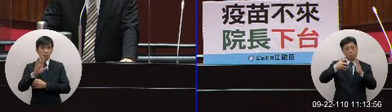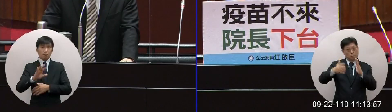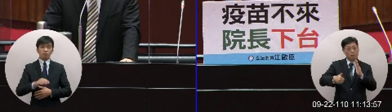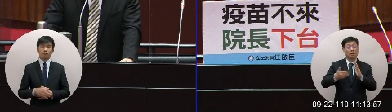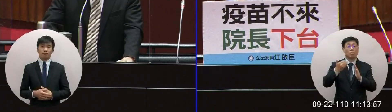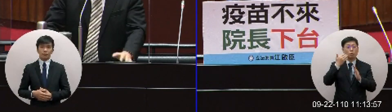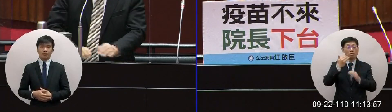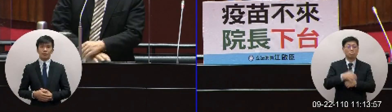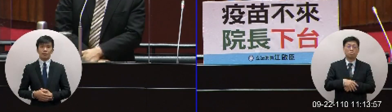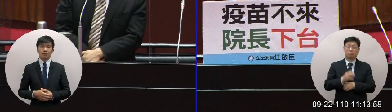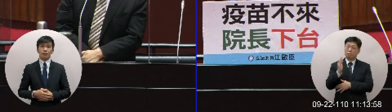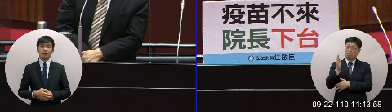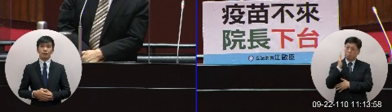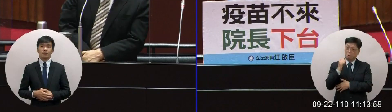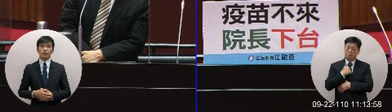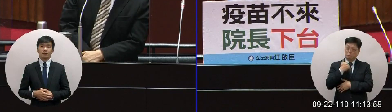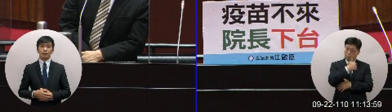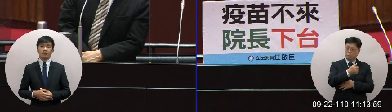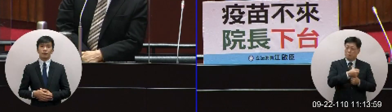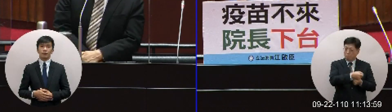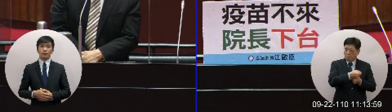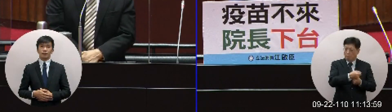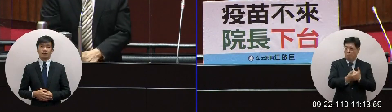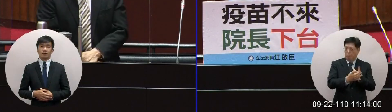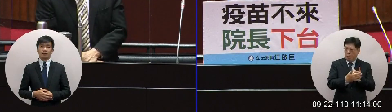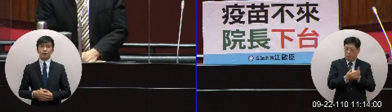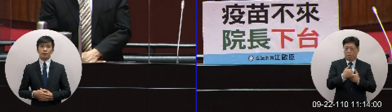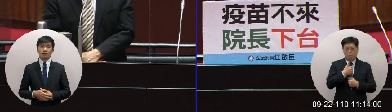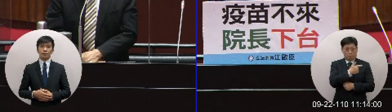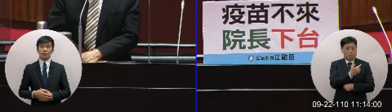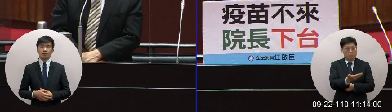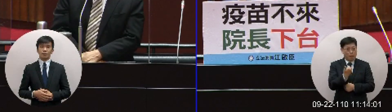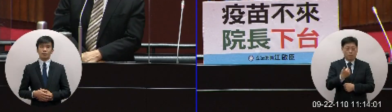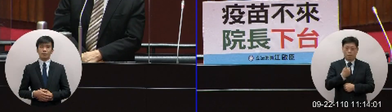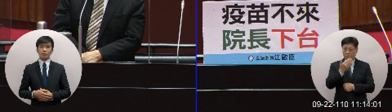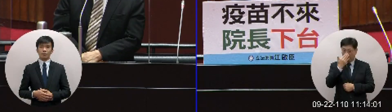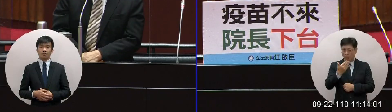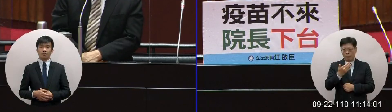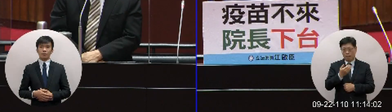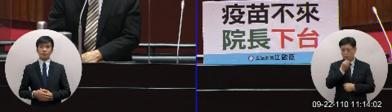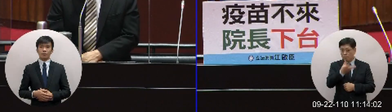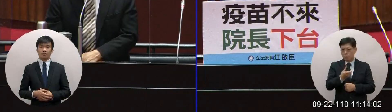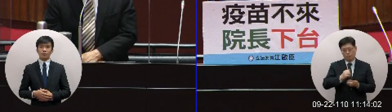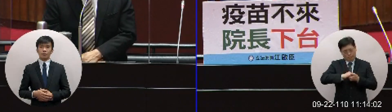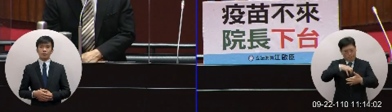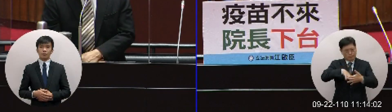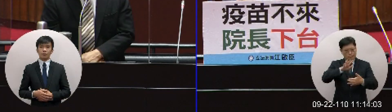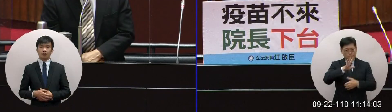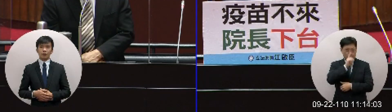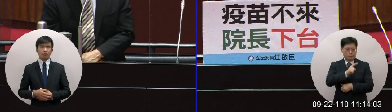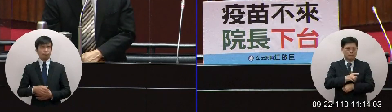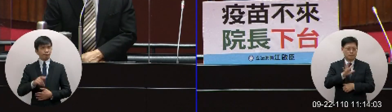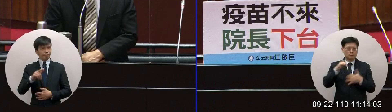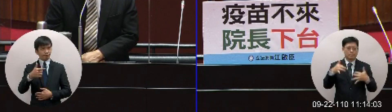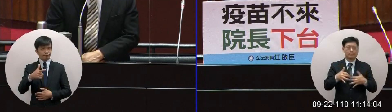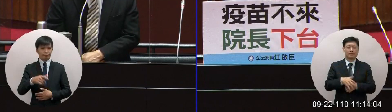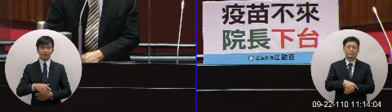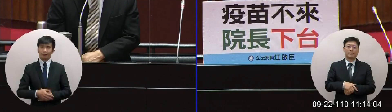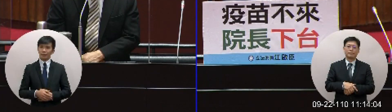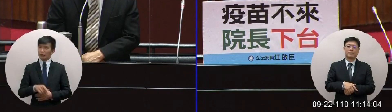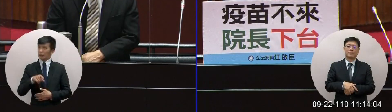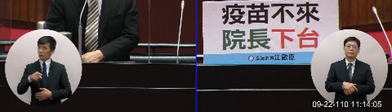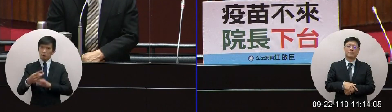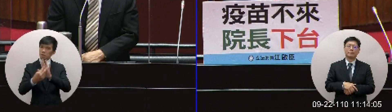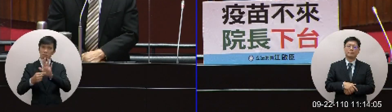如果政府去幫忙吹疫苗都不敢講的話那一定有鬼那一定有問題你這種邏